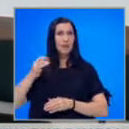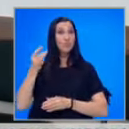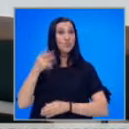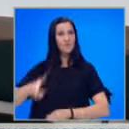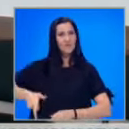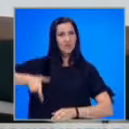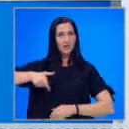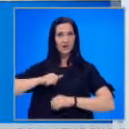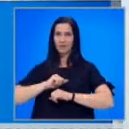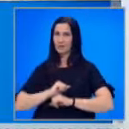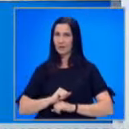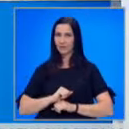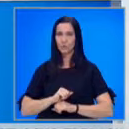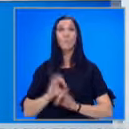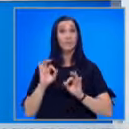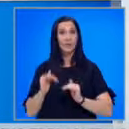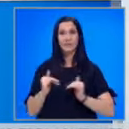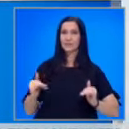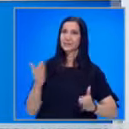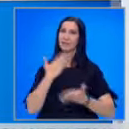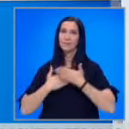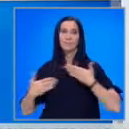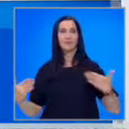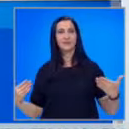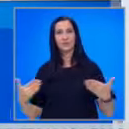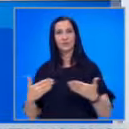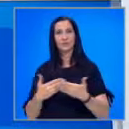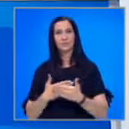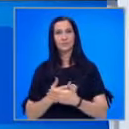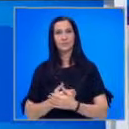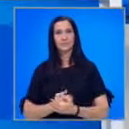генерален директор. Така се разделяме. Приятна вечер.